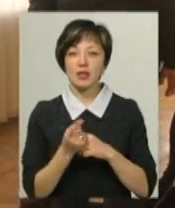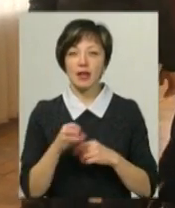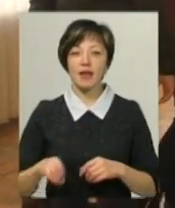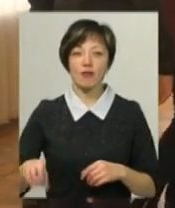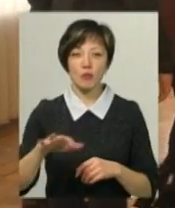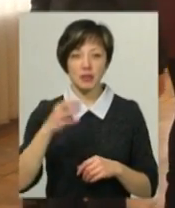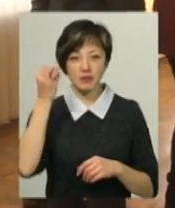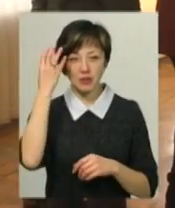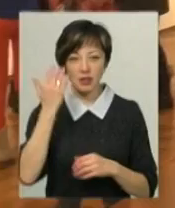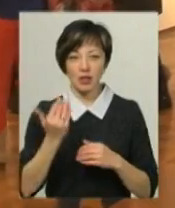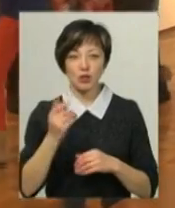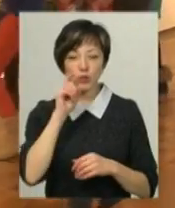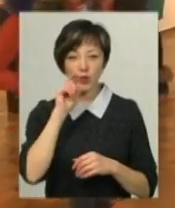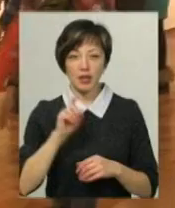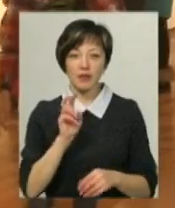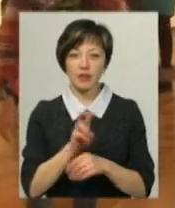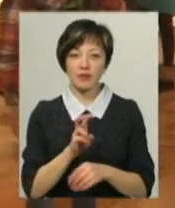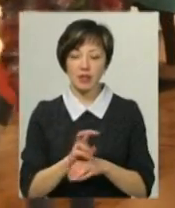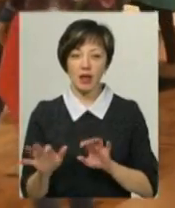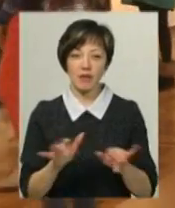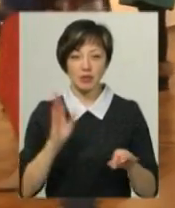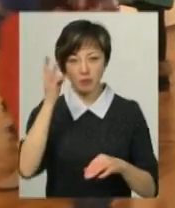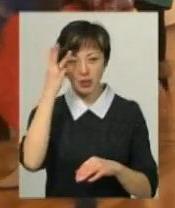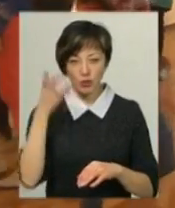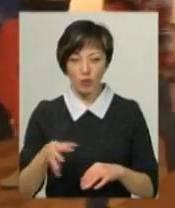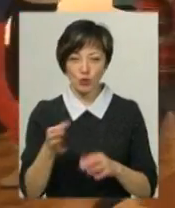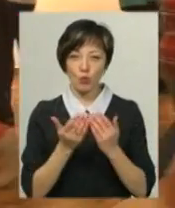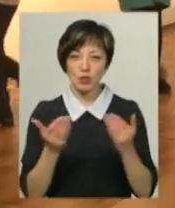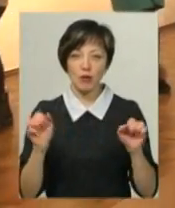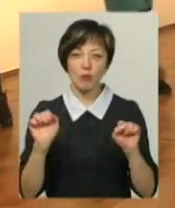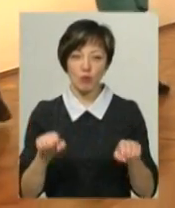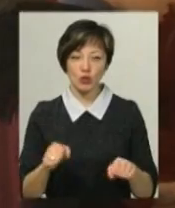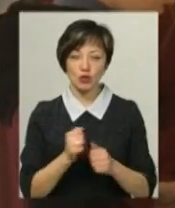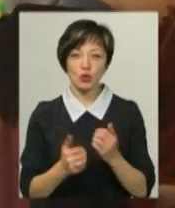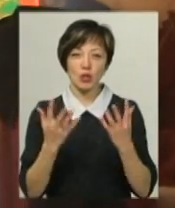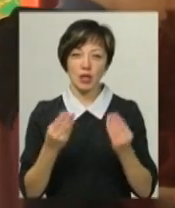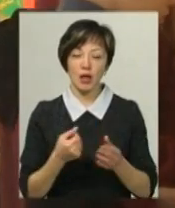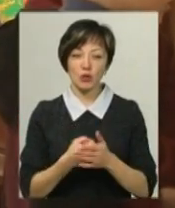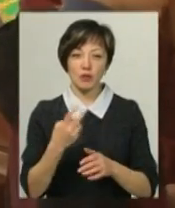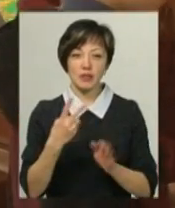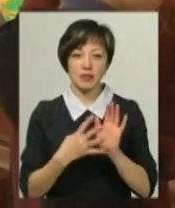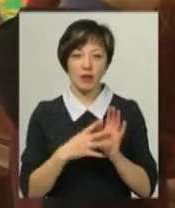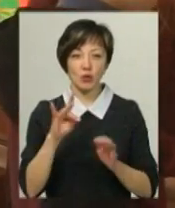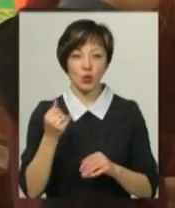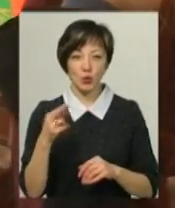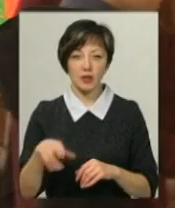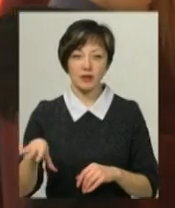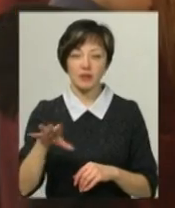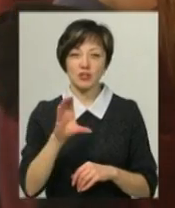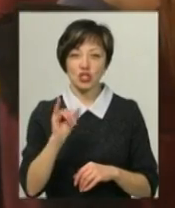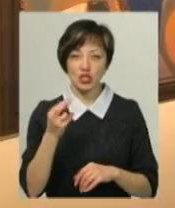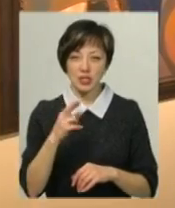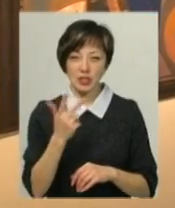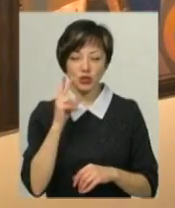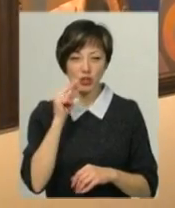цивілізація, то й проїхали в Україні. Відвідати квест у Хмельницькому областному музеї можна буде щодня до 29 грудня, у січні з 3